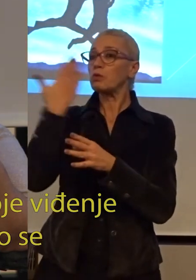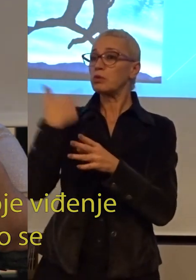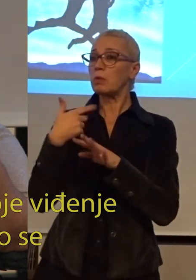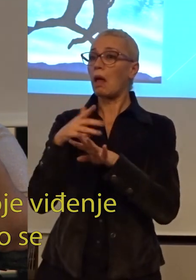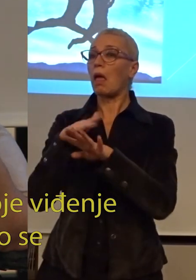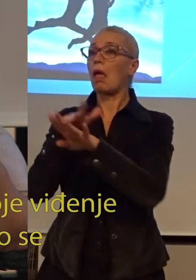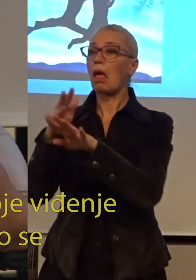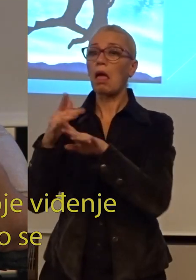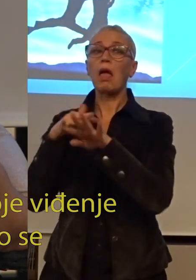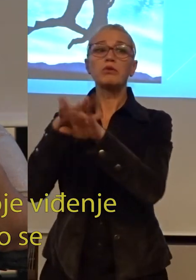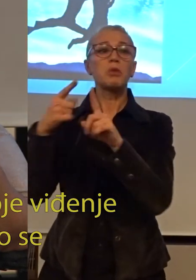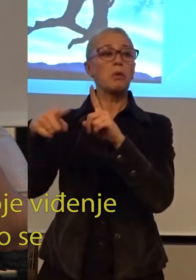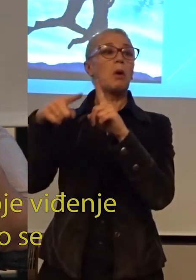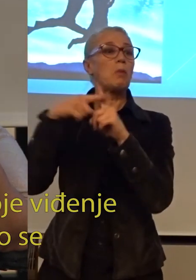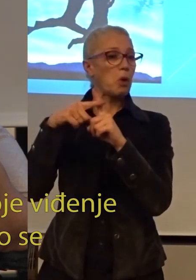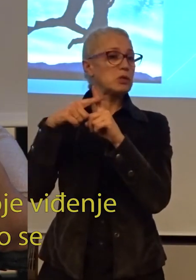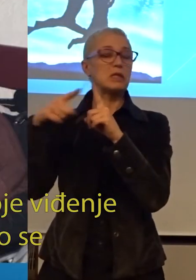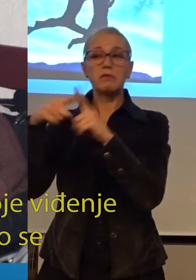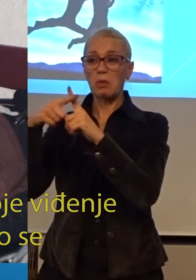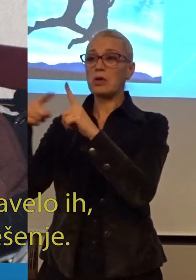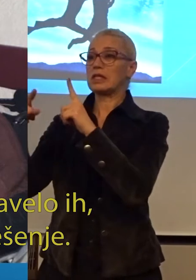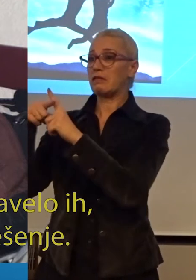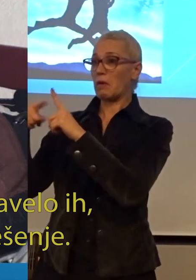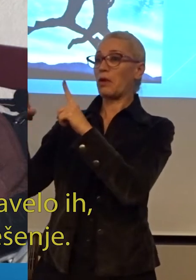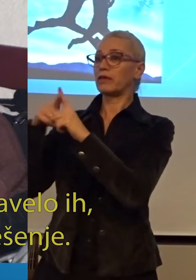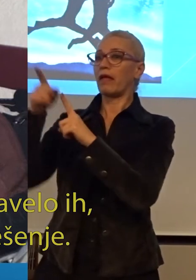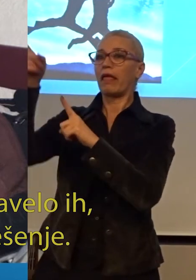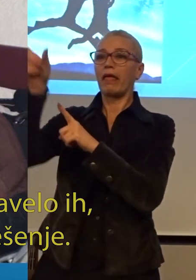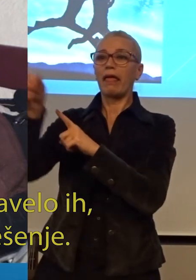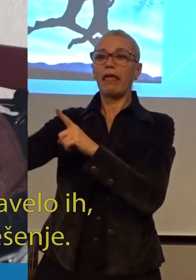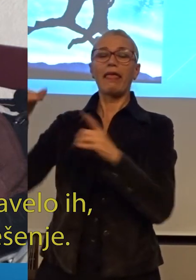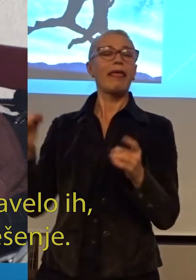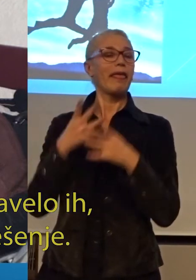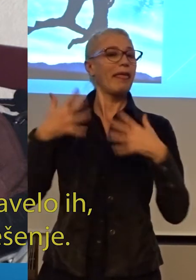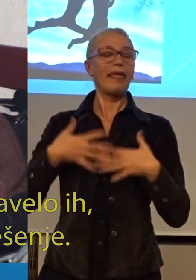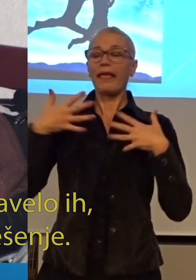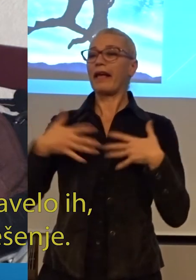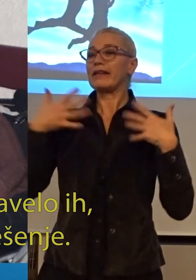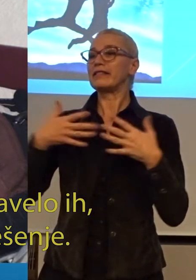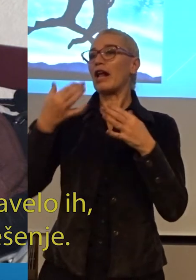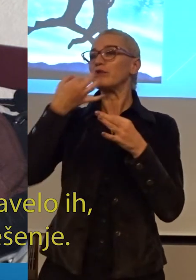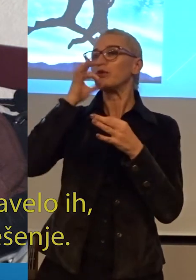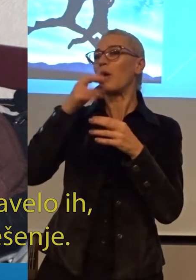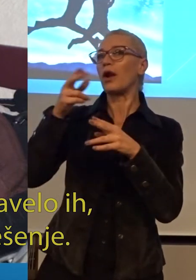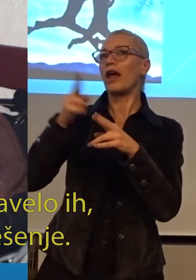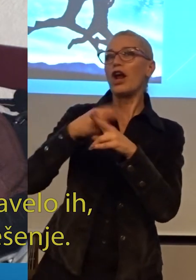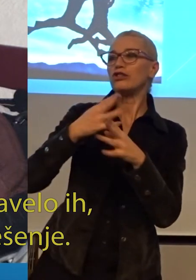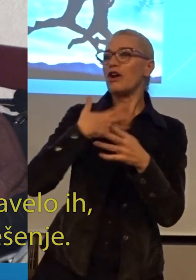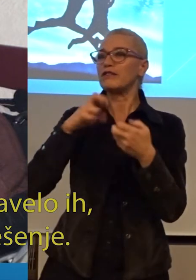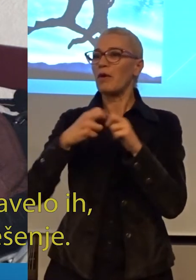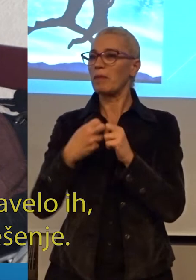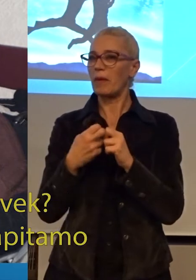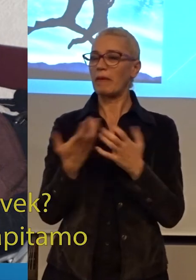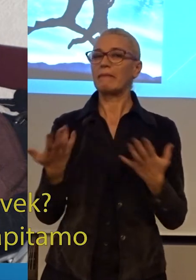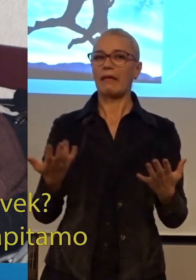prosto dala svoje vidljenje stvari i ispostavilo se da ih je to usrećilo i navjelo na neki več na rešenje.